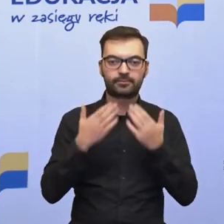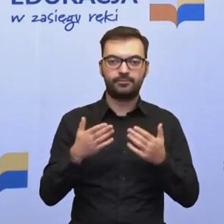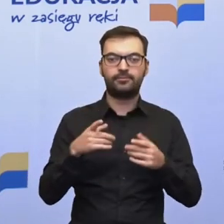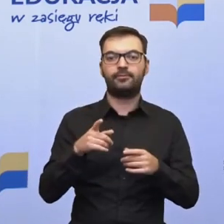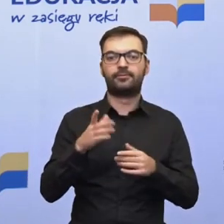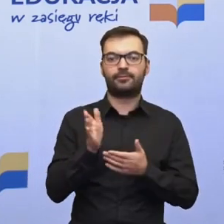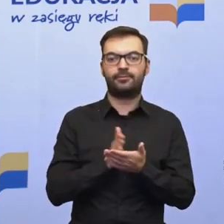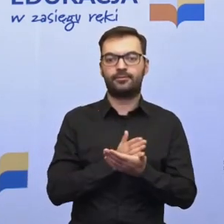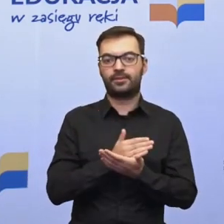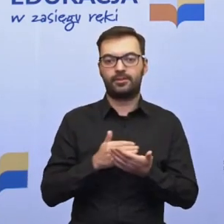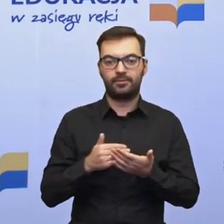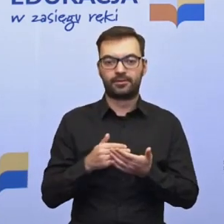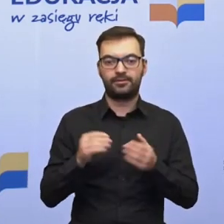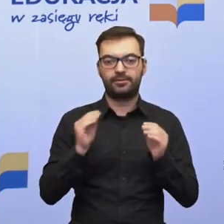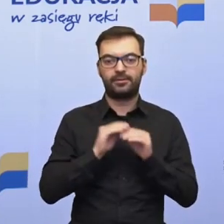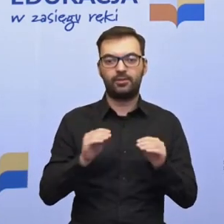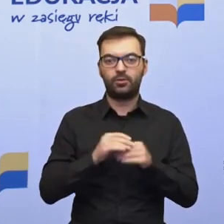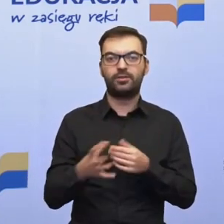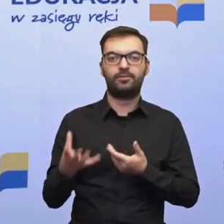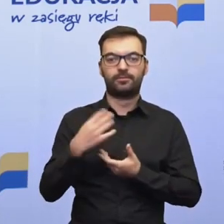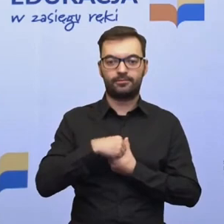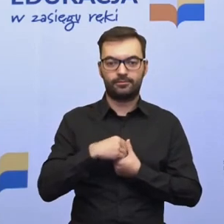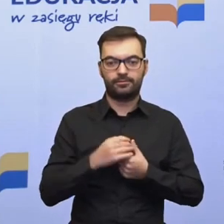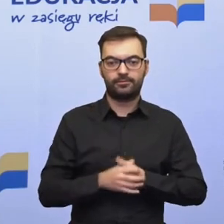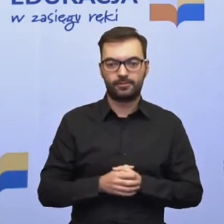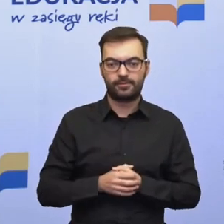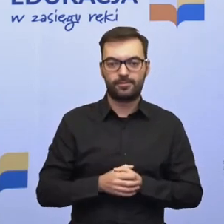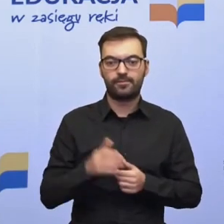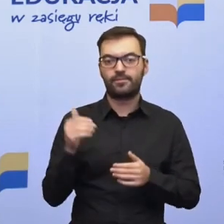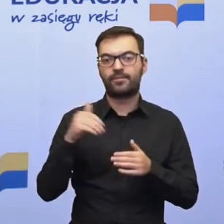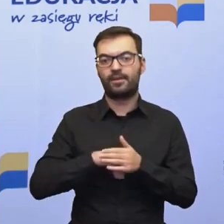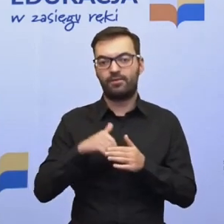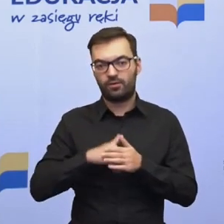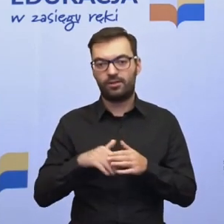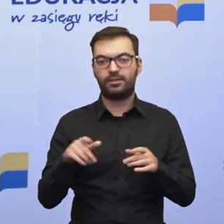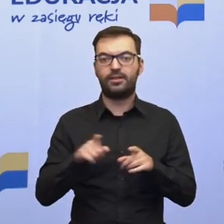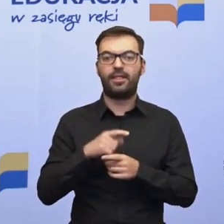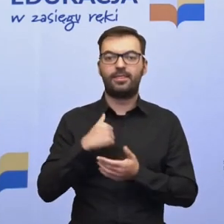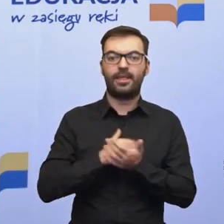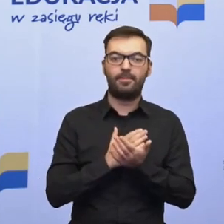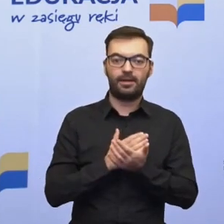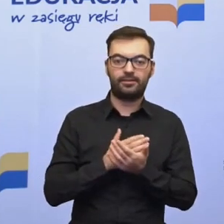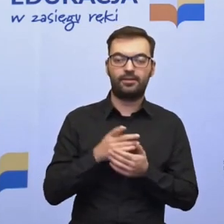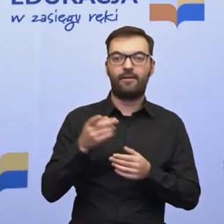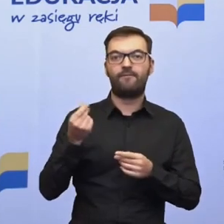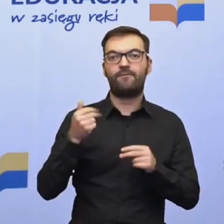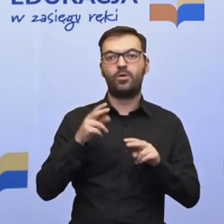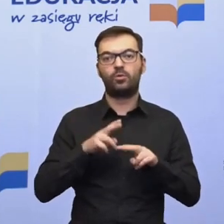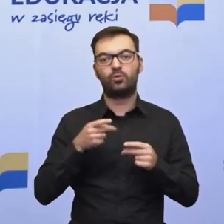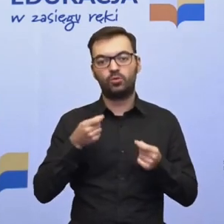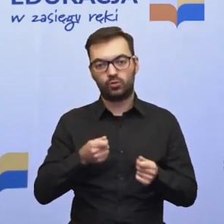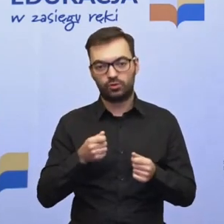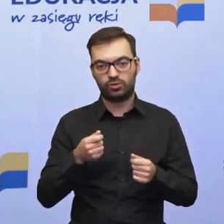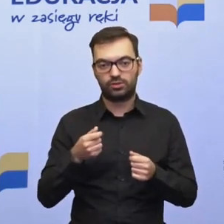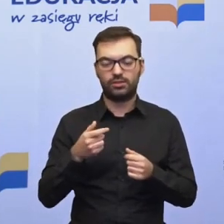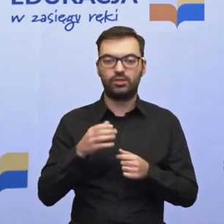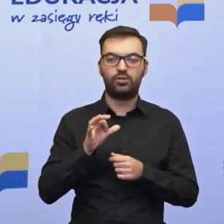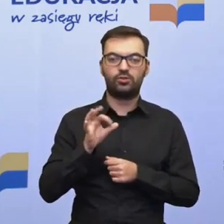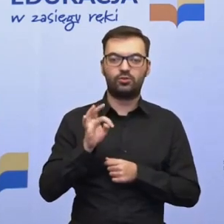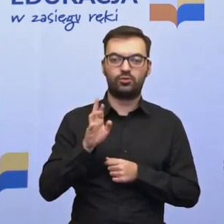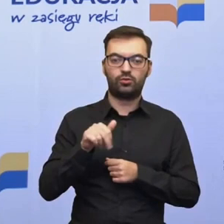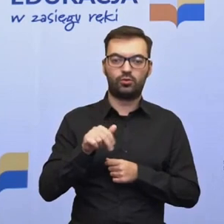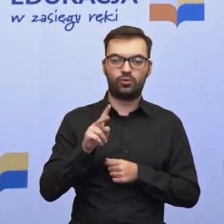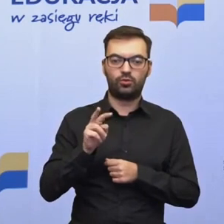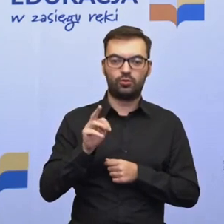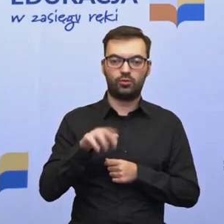Departamentowi Edukacji Włączającej i Wychowania, tak i Departamentowi Funduszy Strukturalnych, który bardzo aktywnie